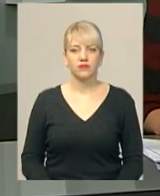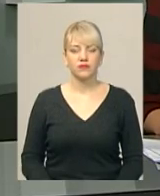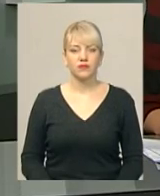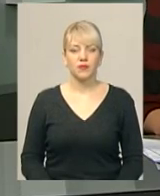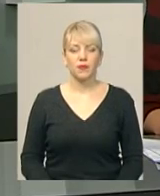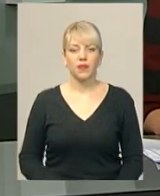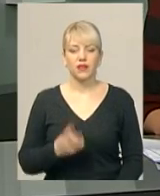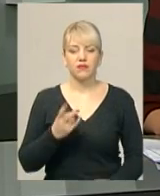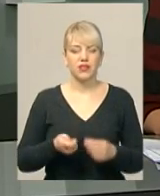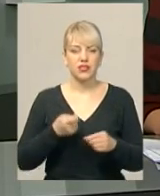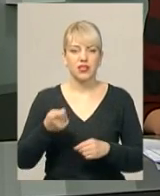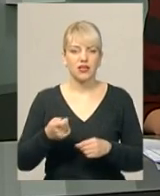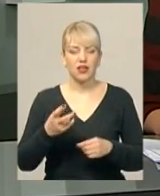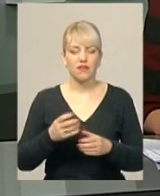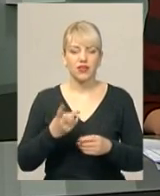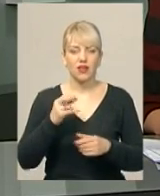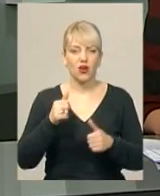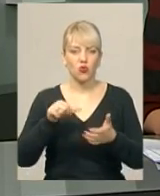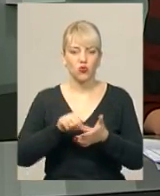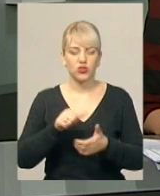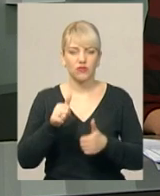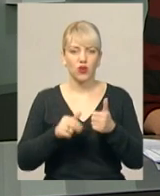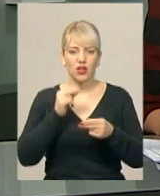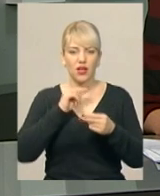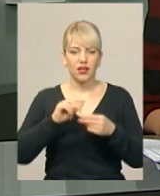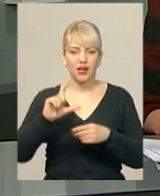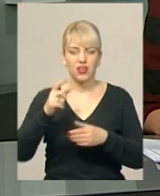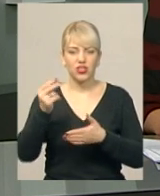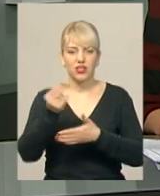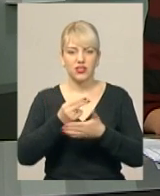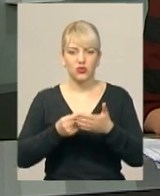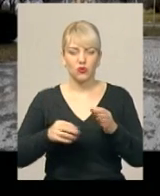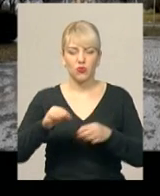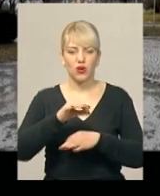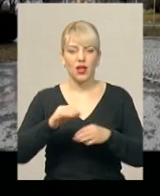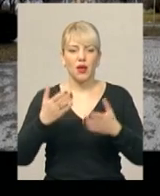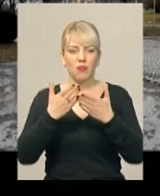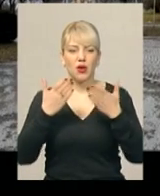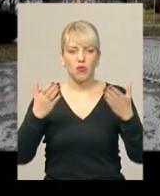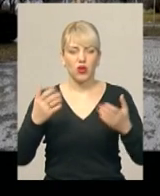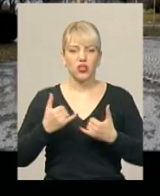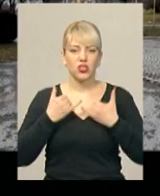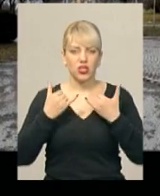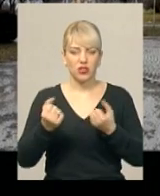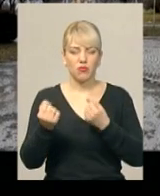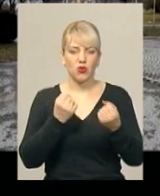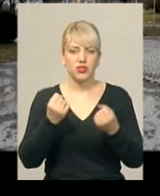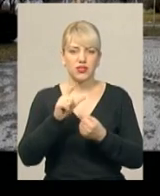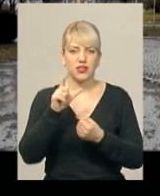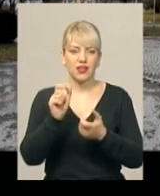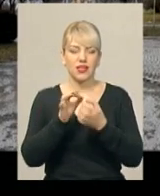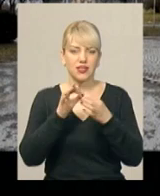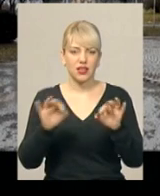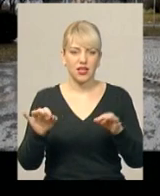Дві заявки надійшли на участь у конкурсі на кращий ескізний проєкт «Меморіалу шани борцям за незалежність», який планують встановити в Кам'янці